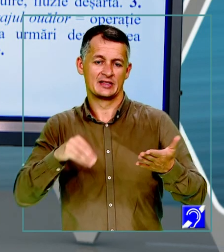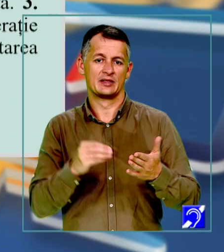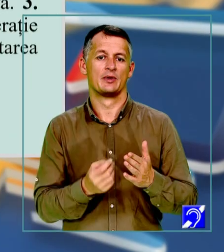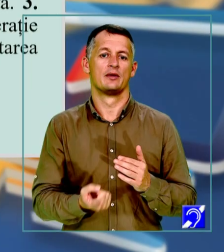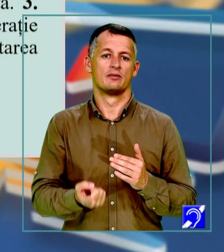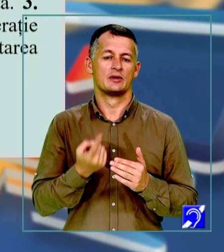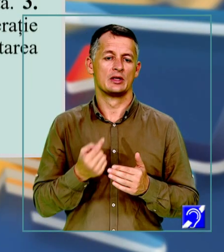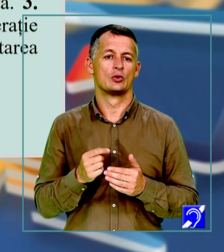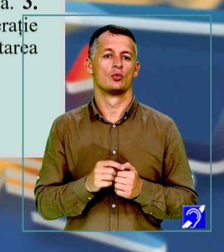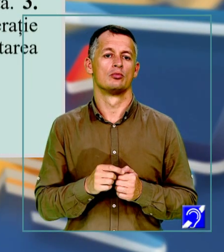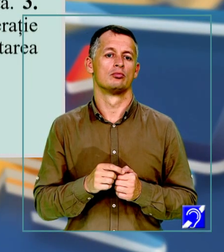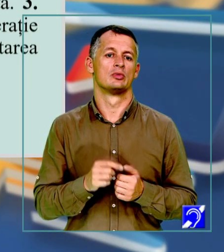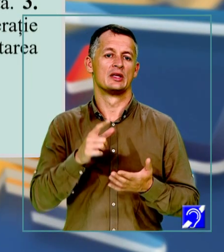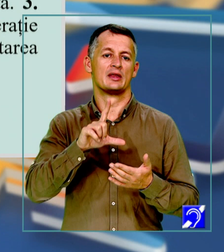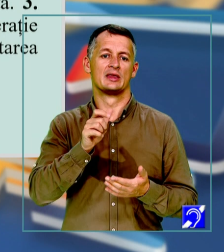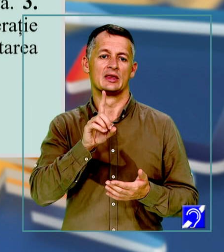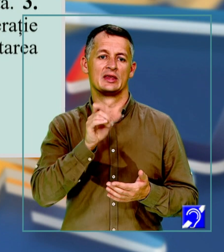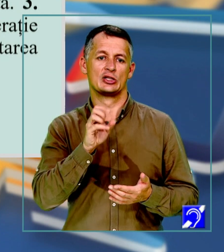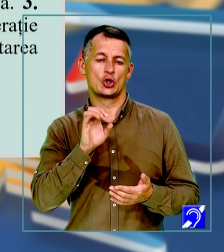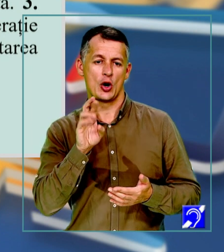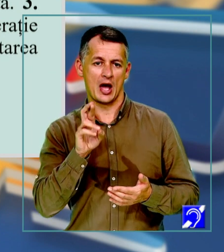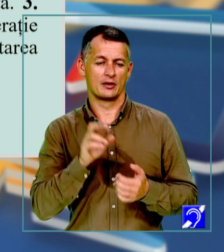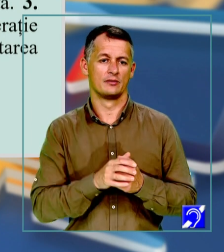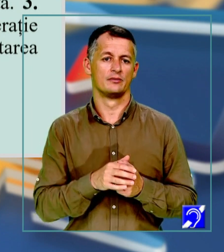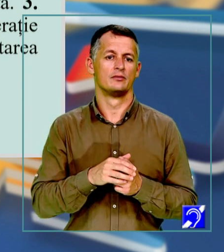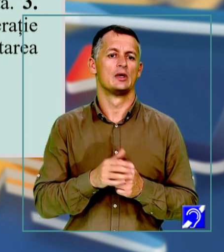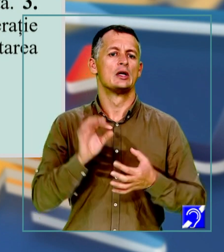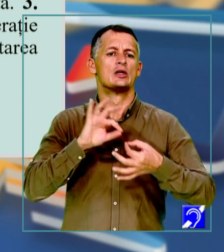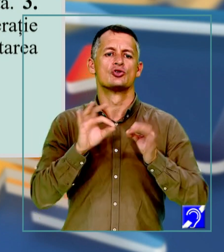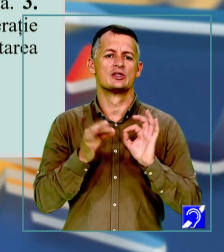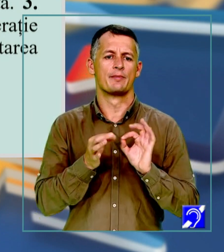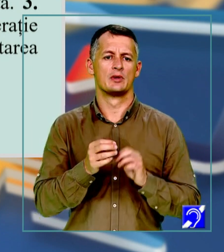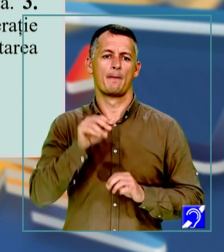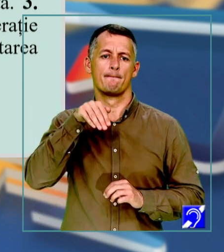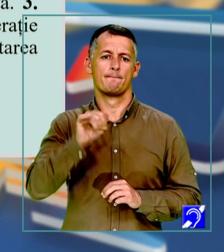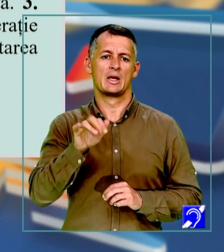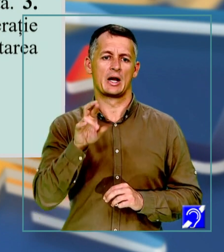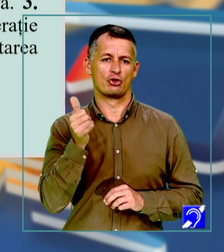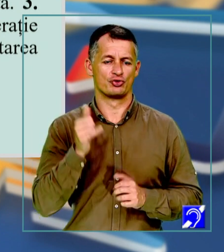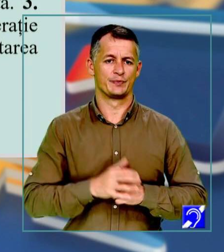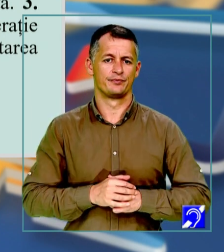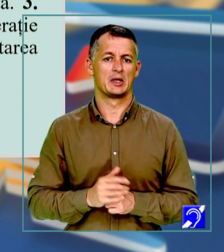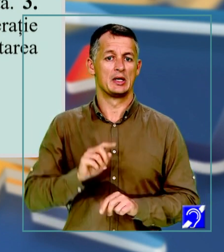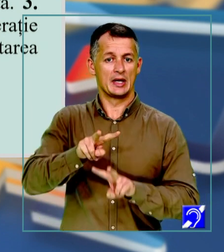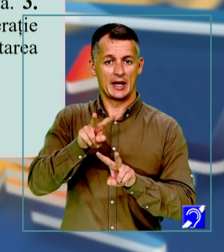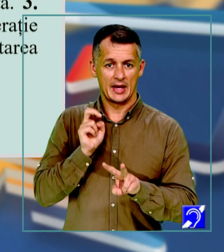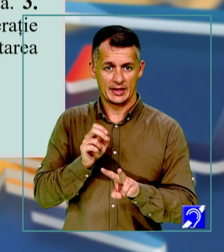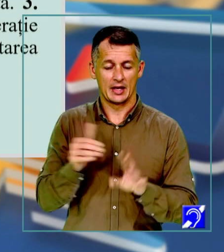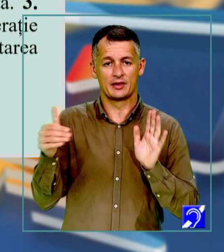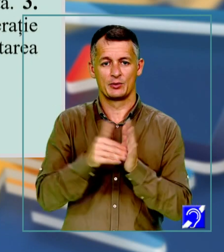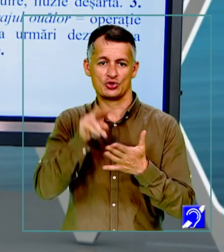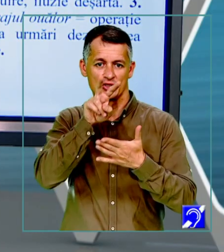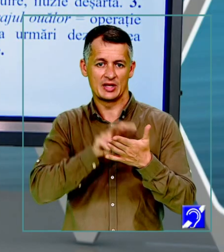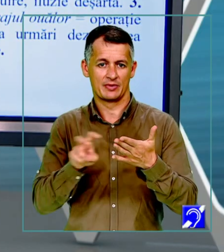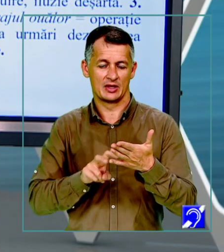dicționar sensul din text al cuvântului miraj. Înainte de toate, trebuie să citim definiția